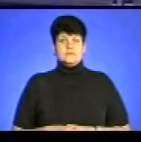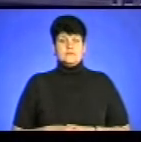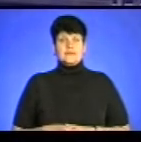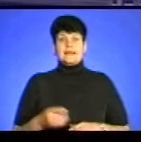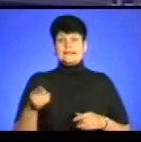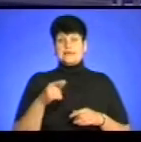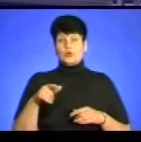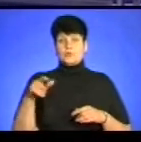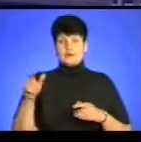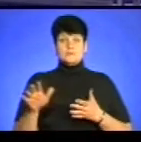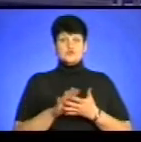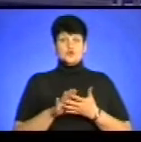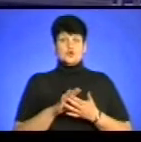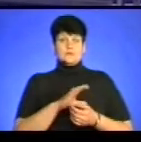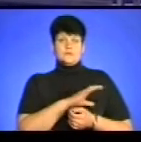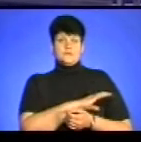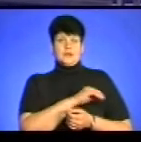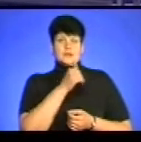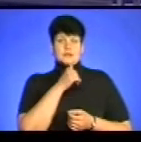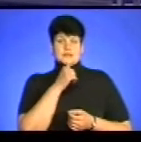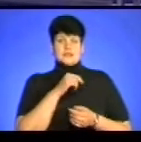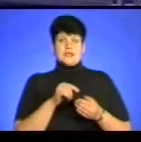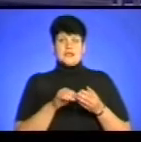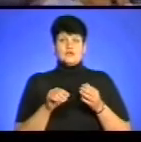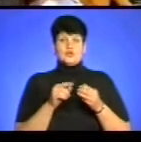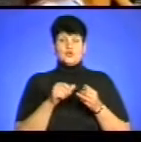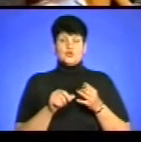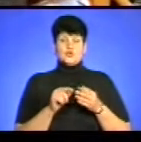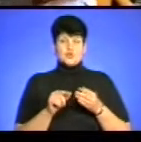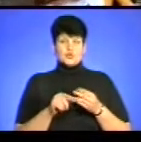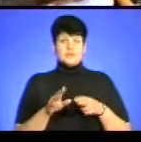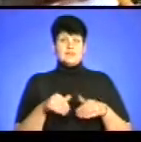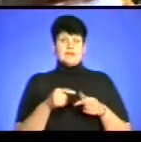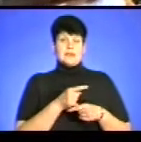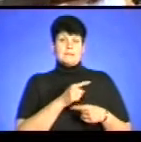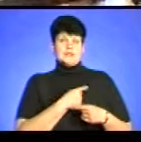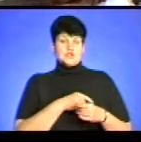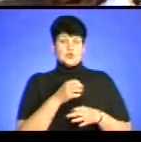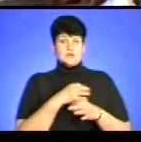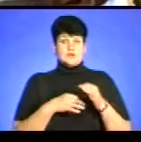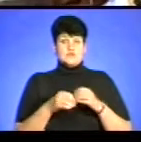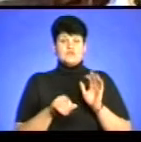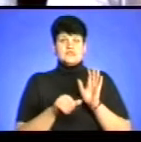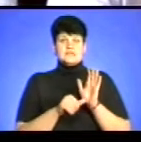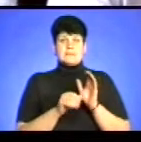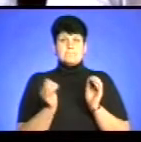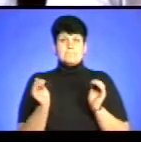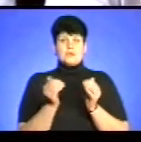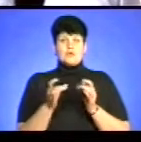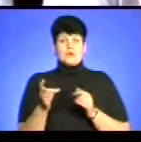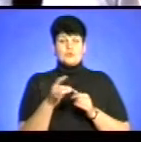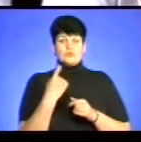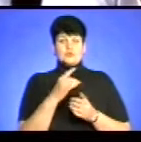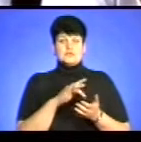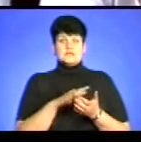Тернополянам безкоштовно вимірювали тиск, рівень цукру у крові та надавали медичні консультації. У шести мікрорайонах обласного